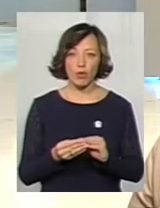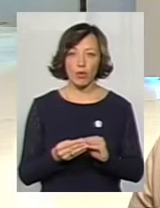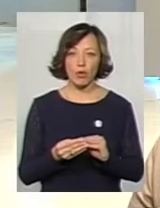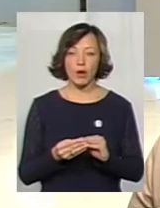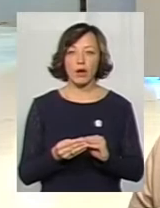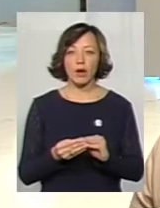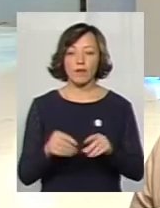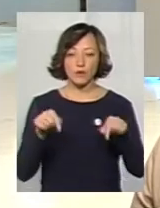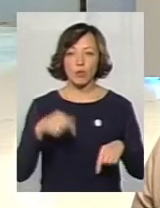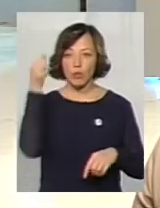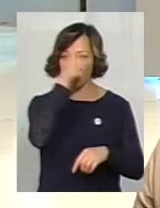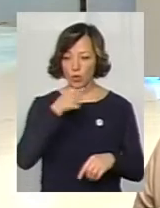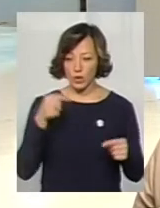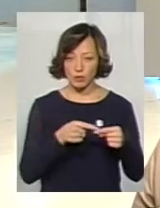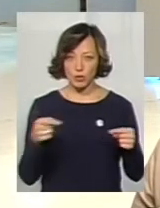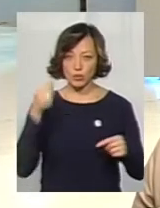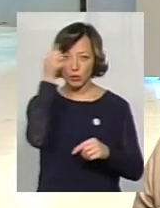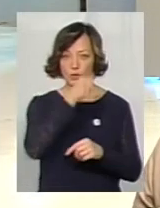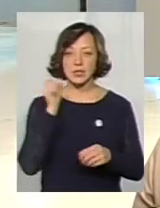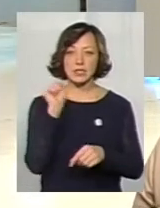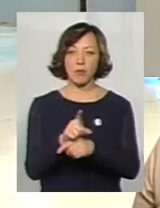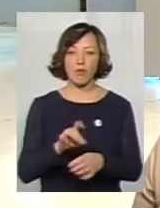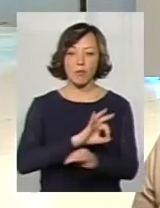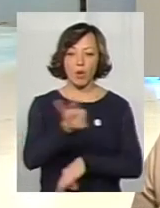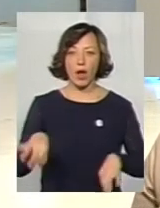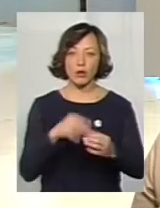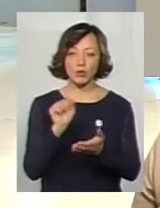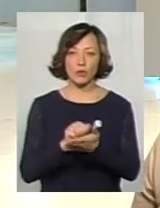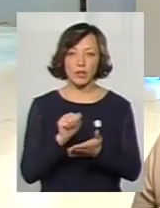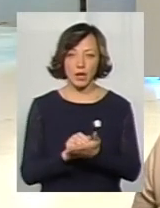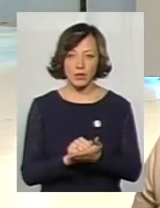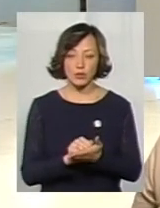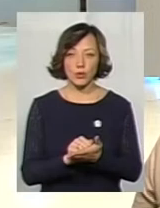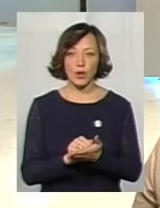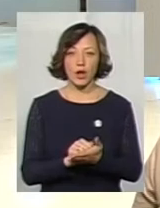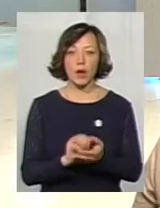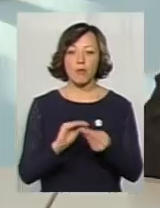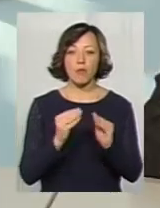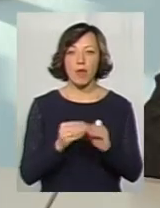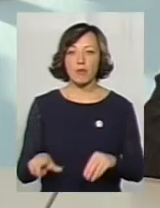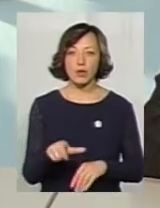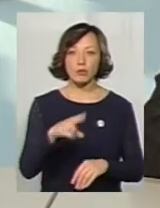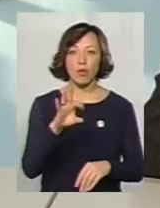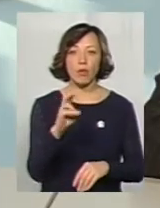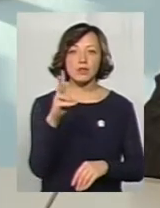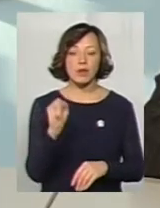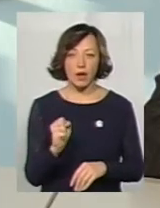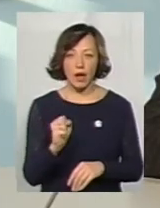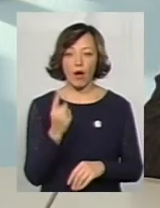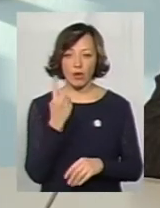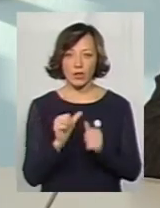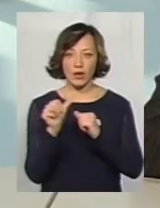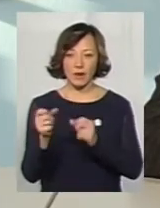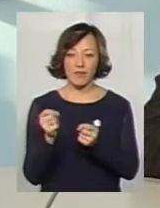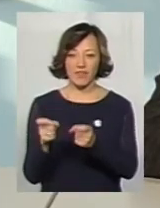В цьому році, в поточному році, ми замовили проєкти кошторесну документацію. Проблема річки Плоску, і одна з проблем, окрім тих